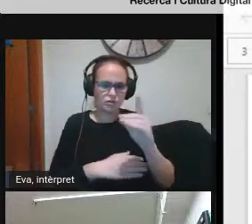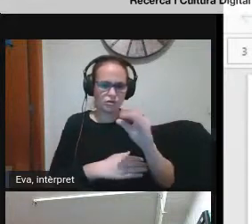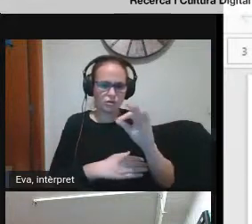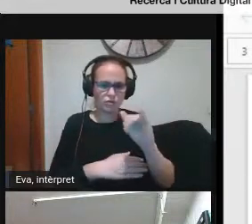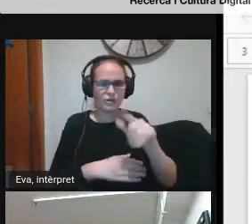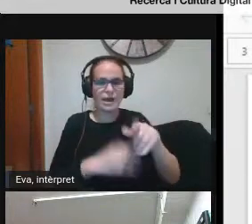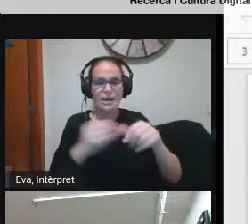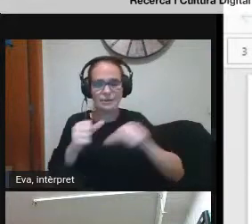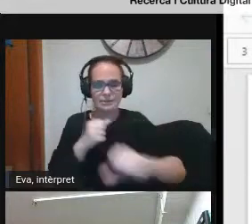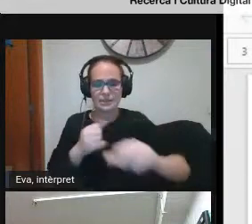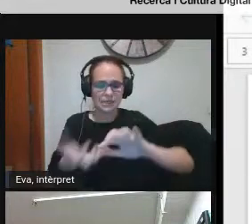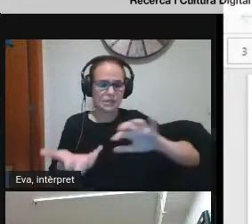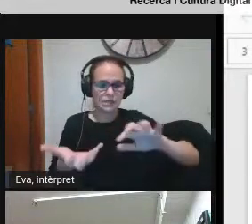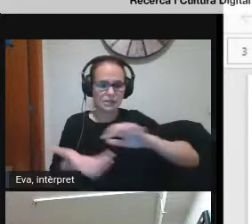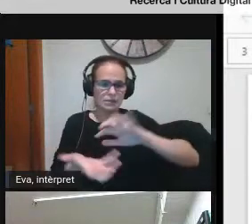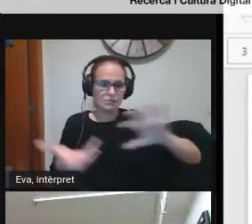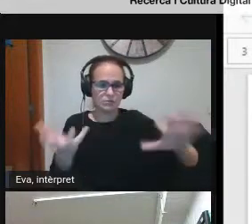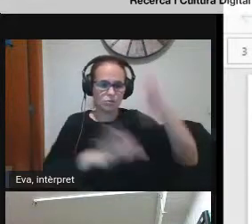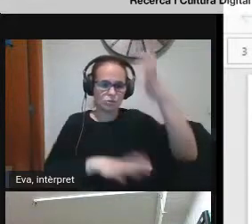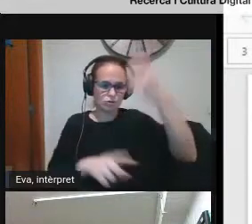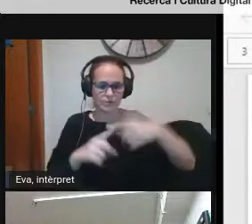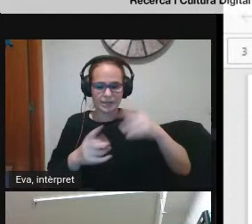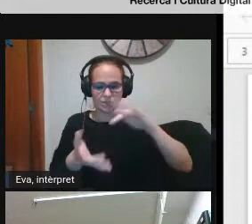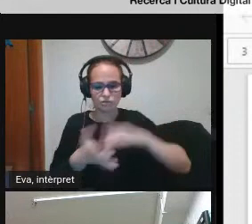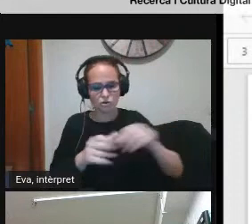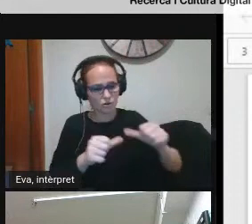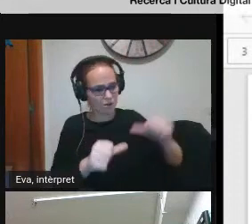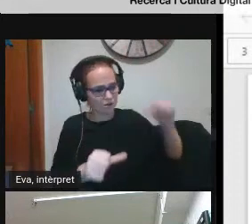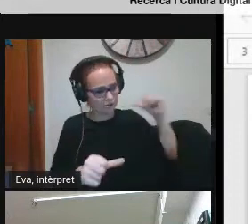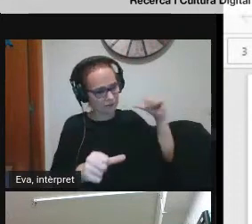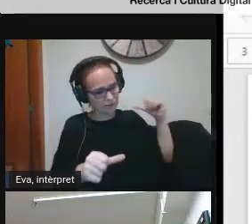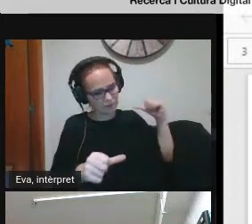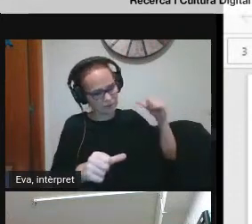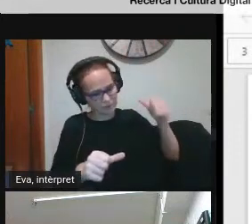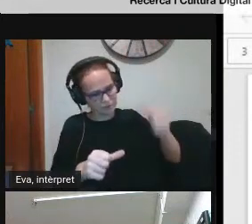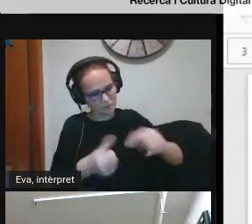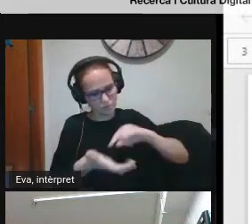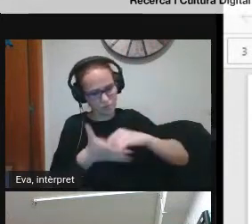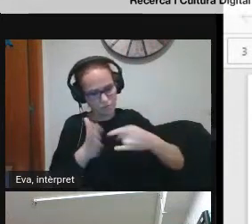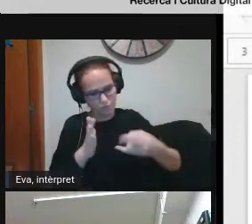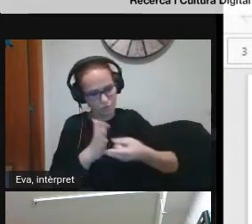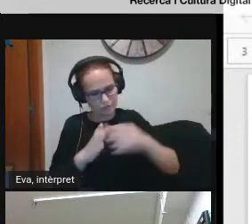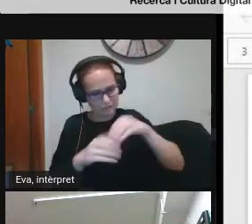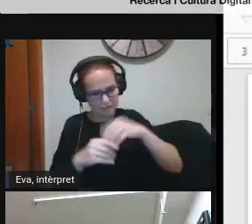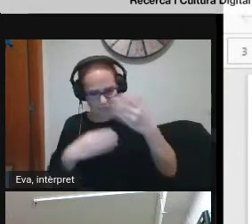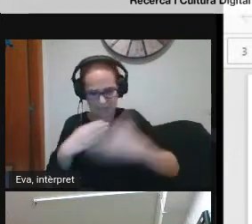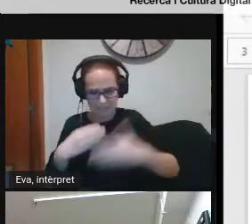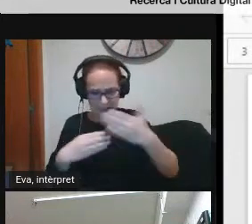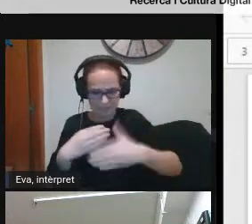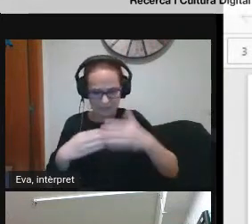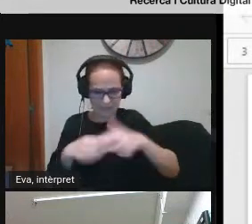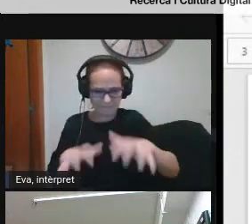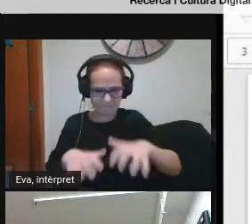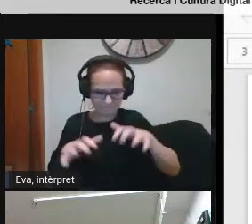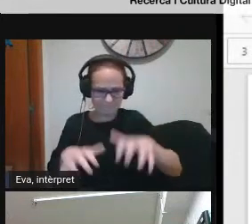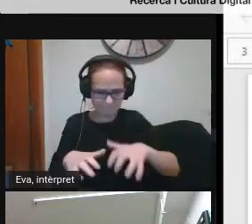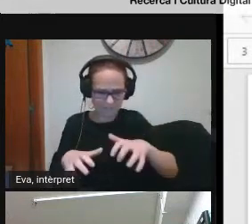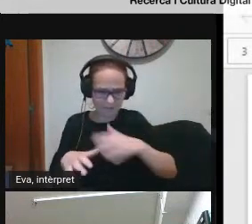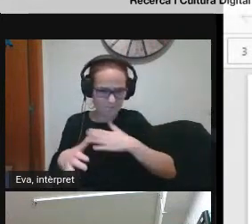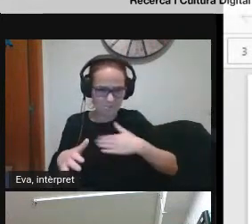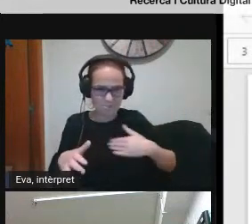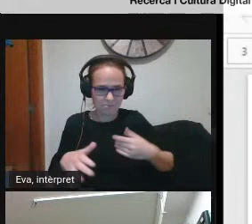perquè tot el que havíem anat establint amb un projecte limitadament ambiciós es va